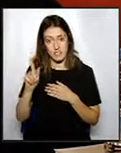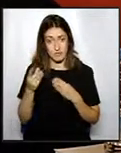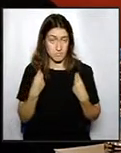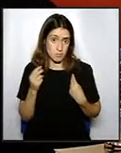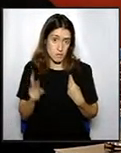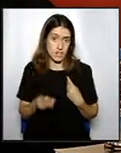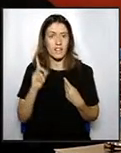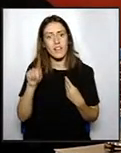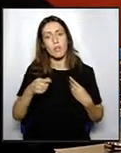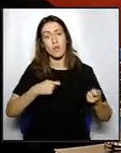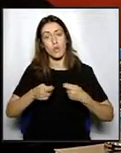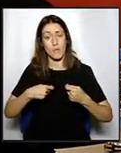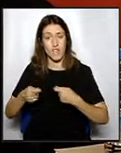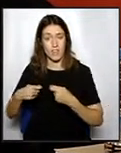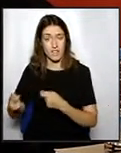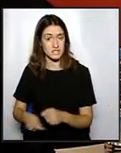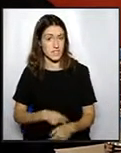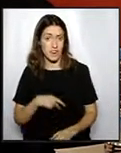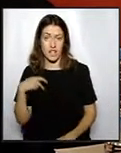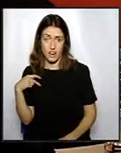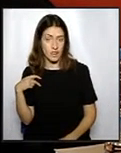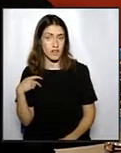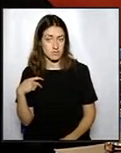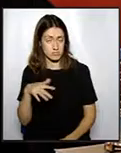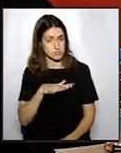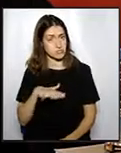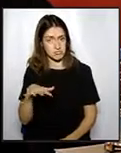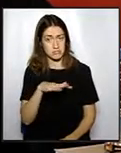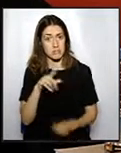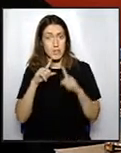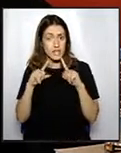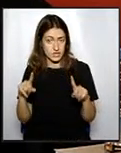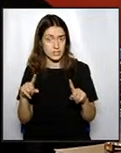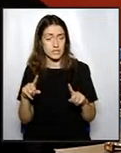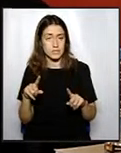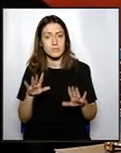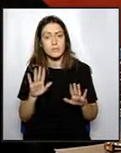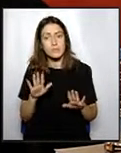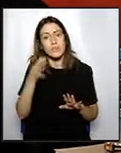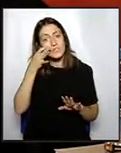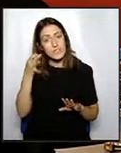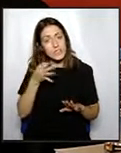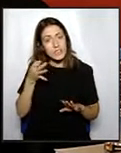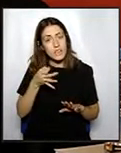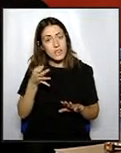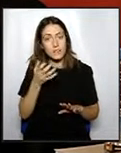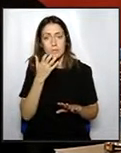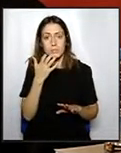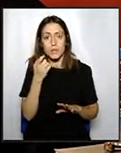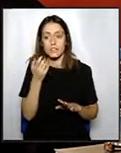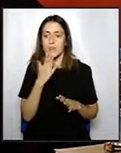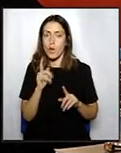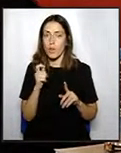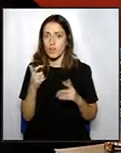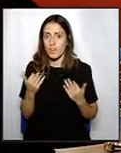comerç en general de la zona. Sí que és cert que, bueno, que s'ha sent una miqueta precipitat, però,